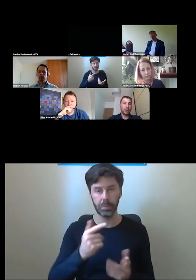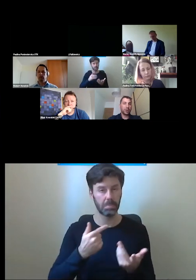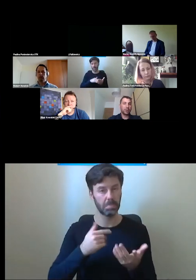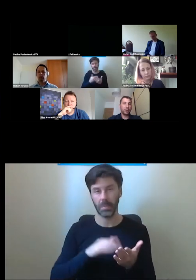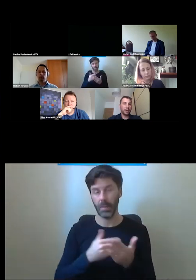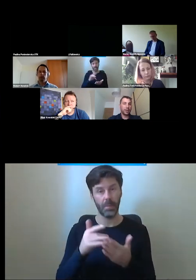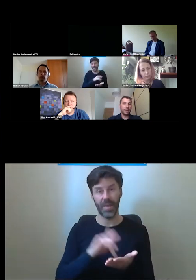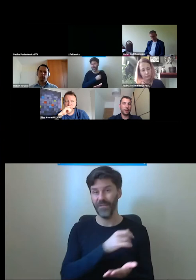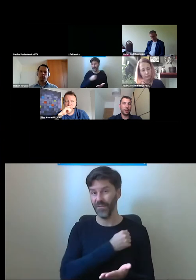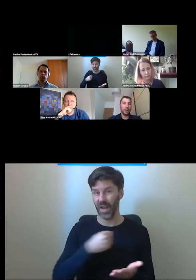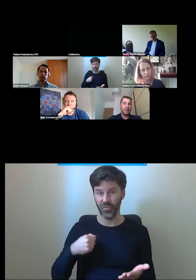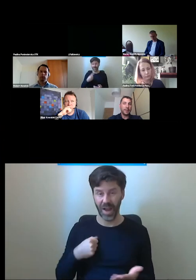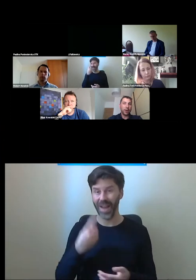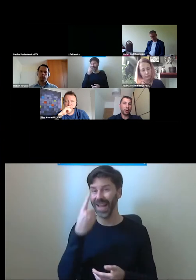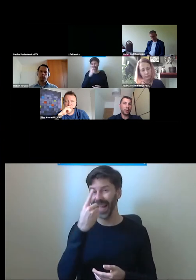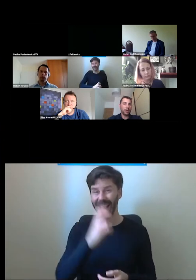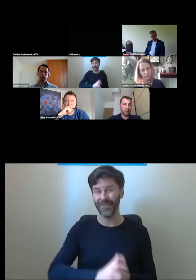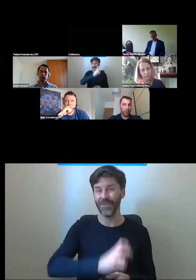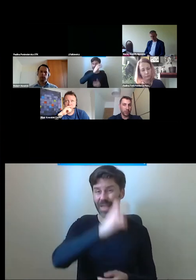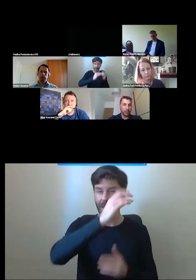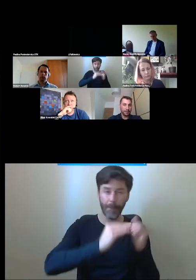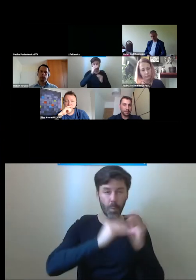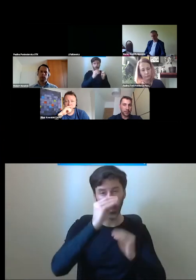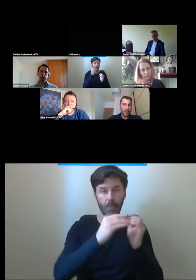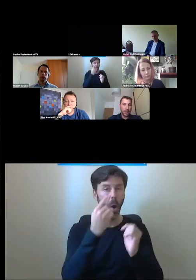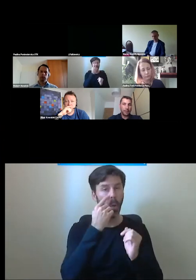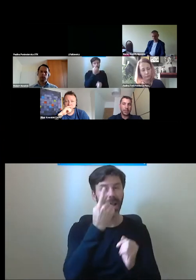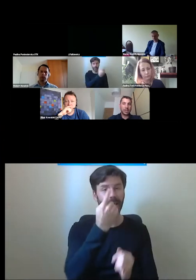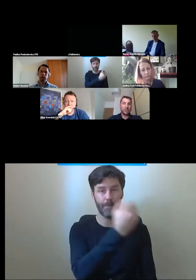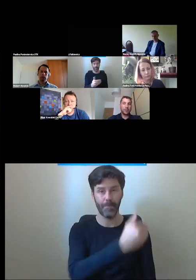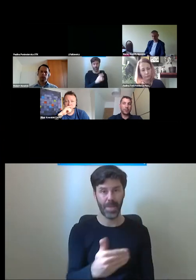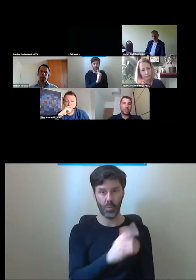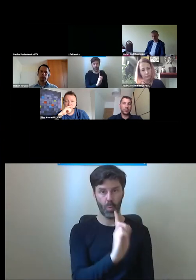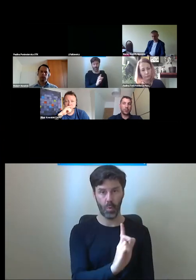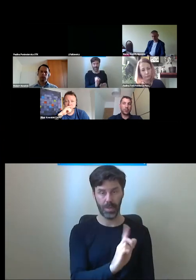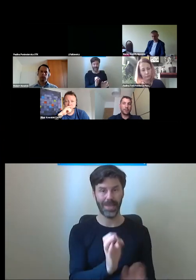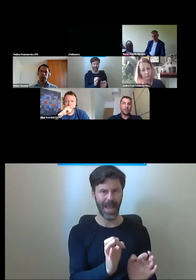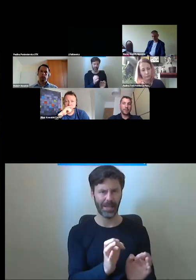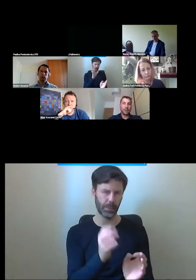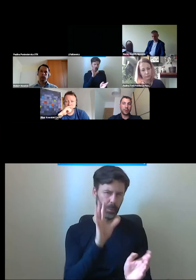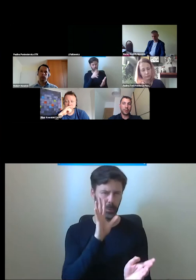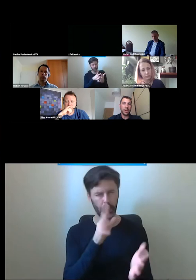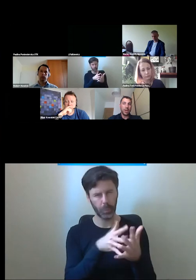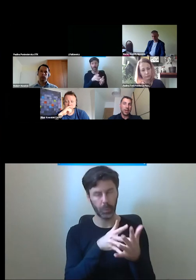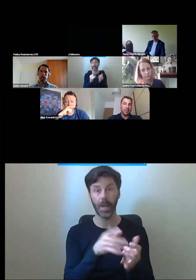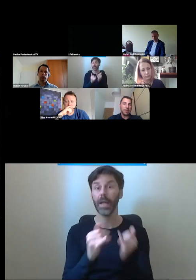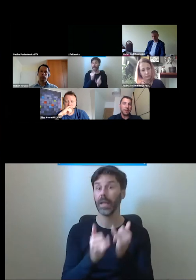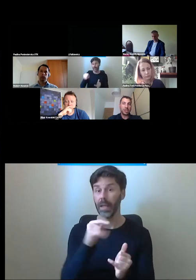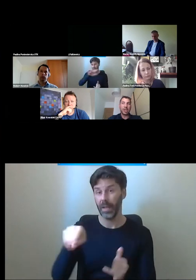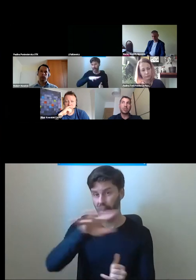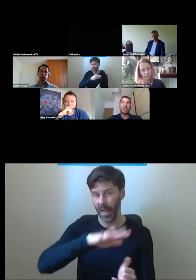Warszawie szacujemy koszt budowy jednej windy na około milion złotych, więc jeśli mówimy, że musimy w Warszawie zrobić